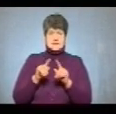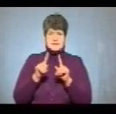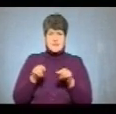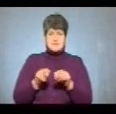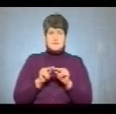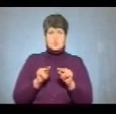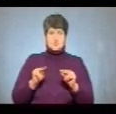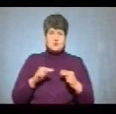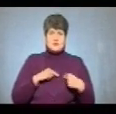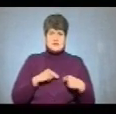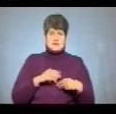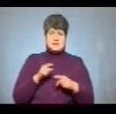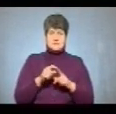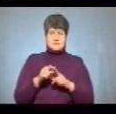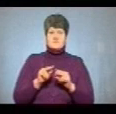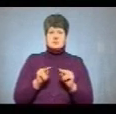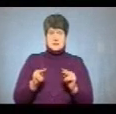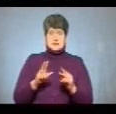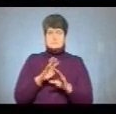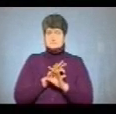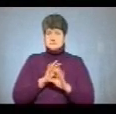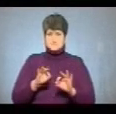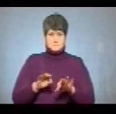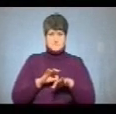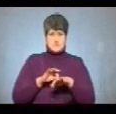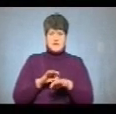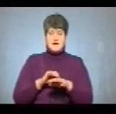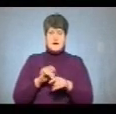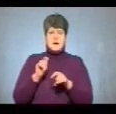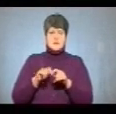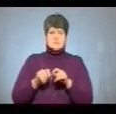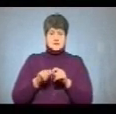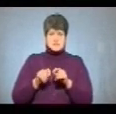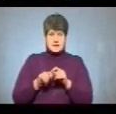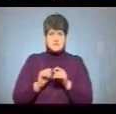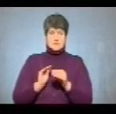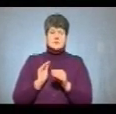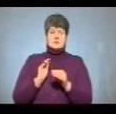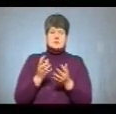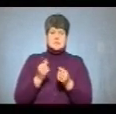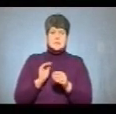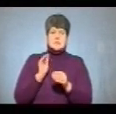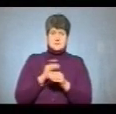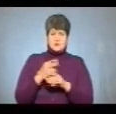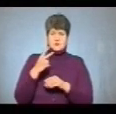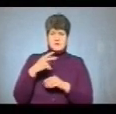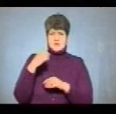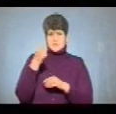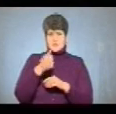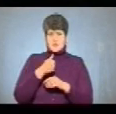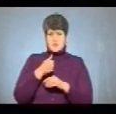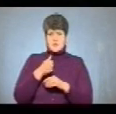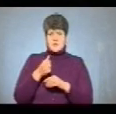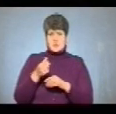працівника. За її словами, вчитель, який успішно пройде атестацію, отримає надбавку до заробітної плати у розмірі 20% від зарплати, яку